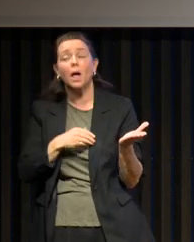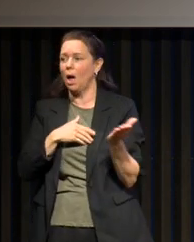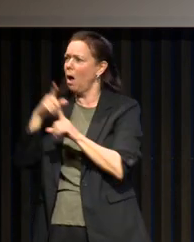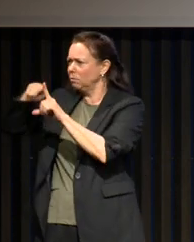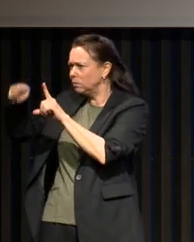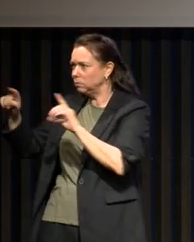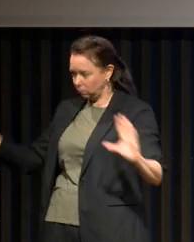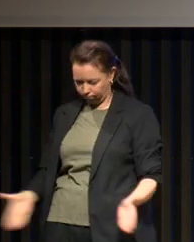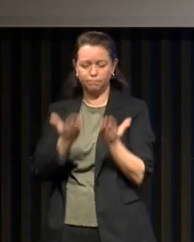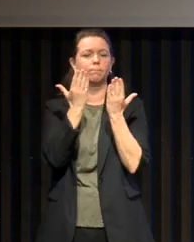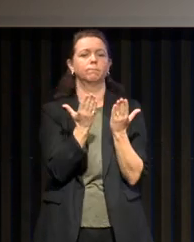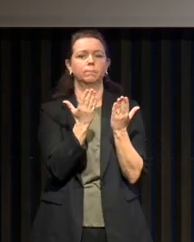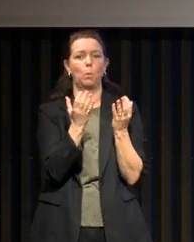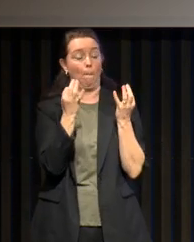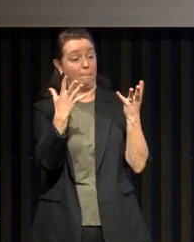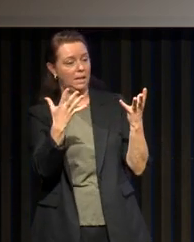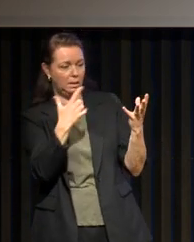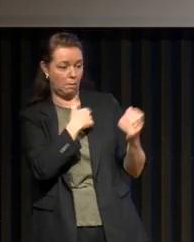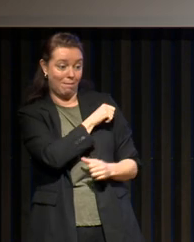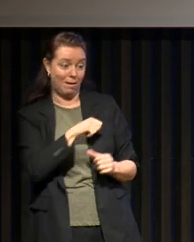sévérité du syndrome d'apnées obstructive du sommeil.